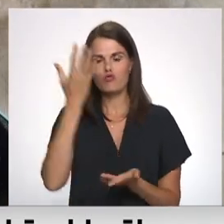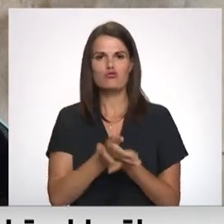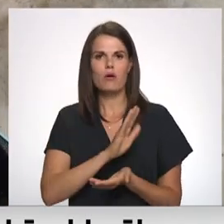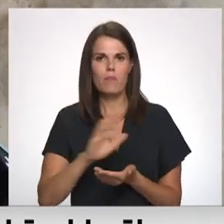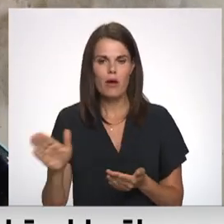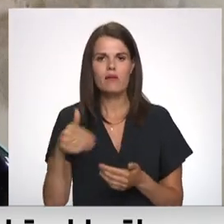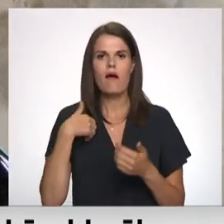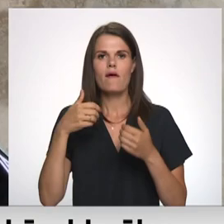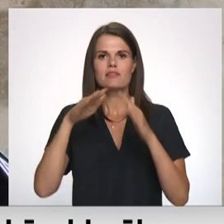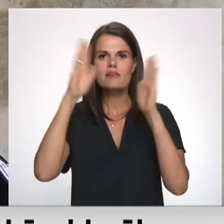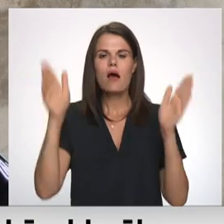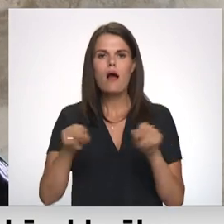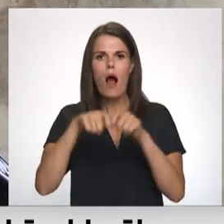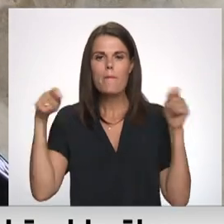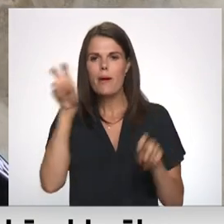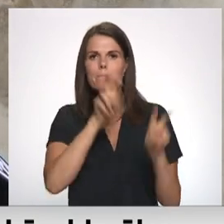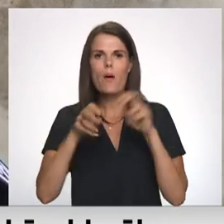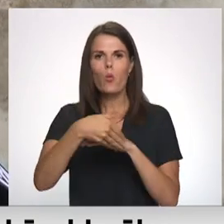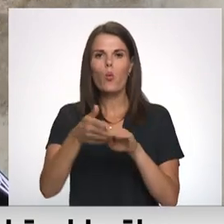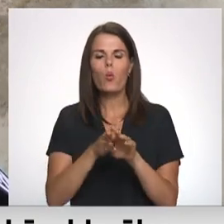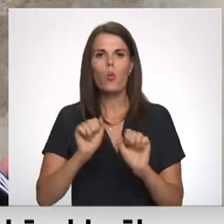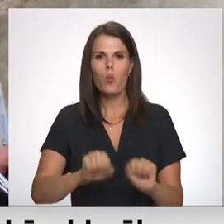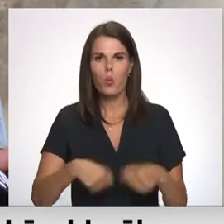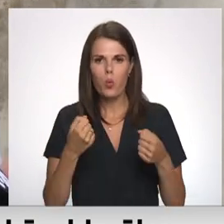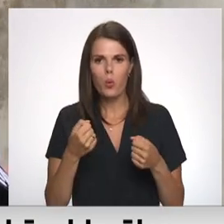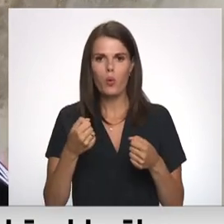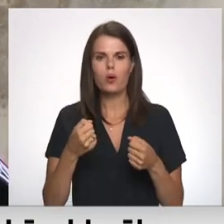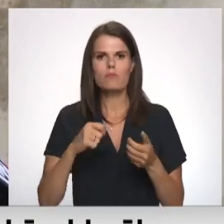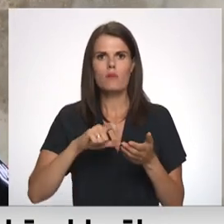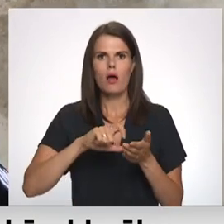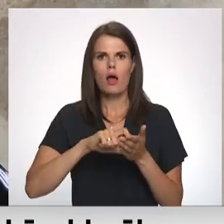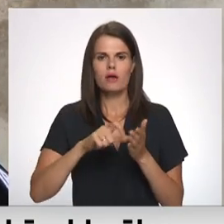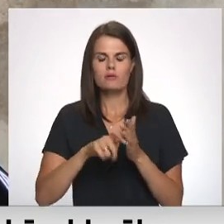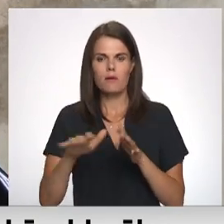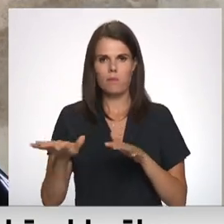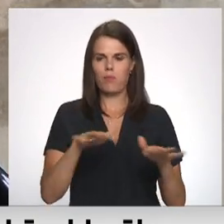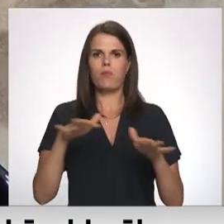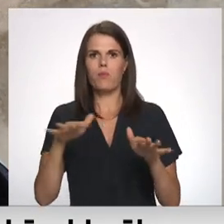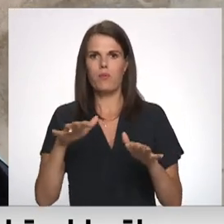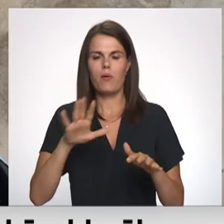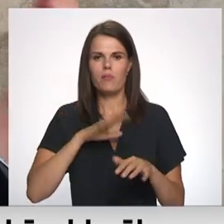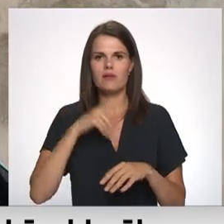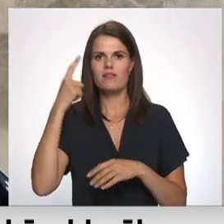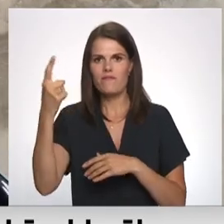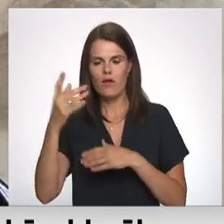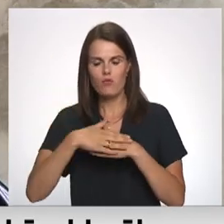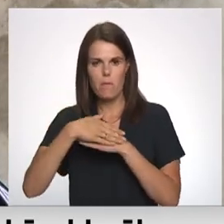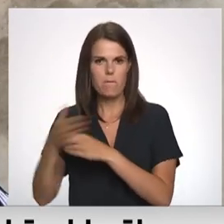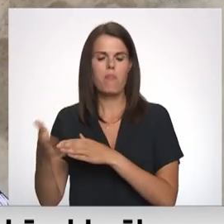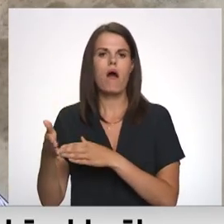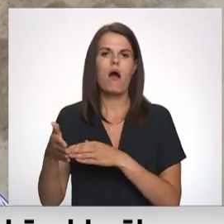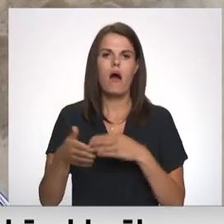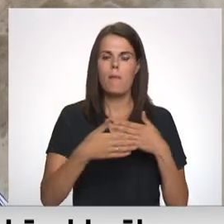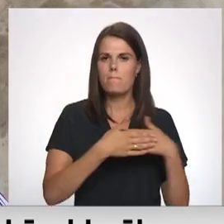Es kāpju meklēju kurps sev, ņemt, un man tā istabā nošūpojās. Tad atsprāk vienas durvis, otras durvis,